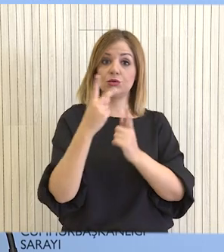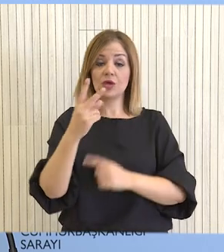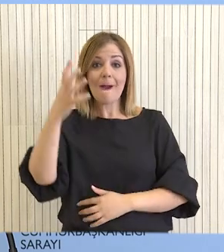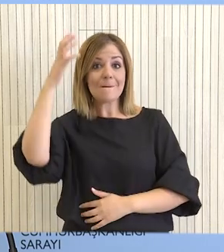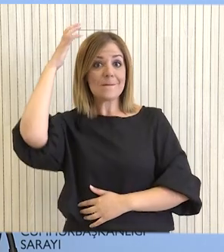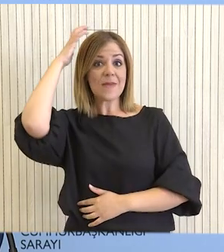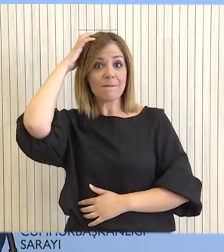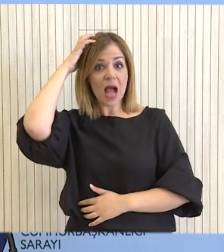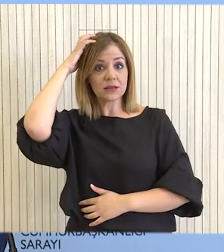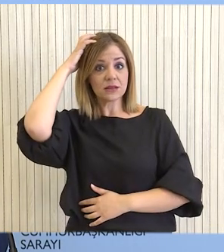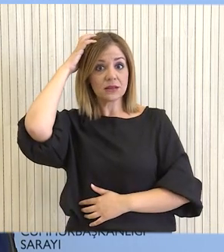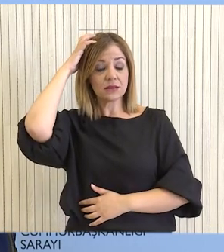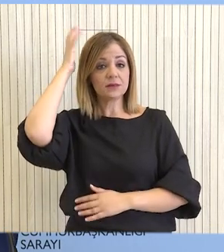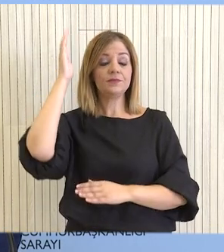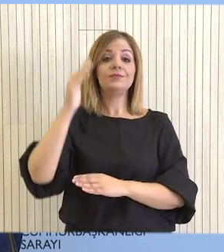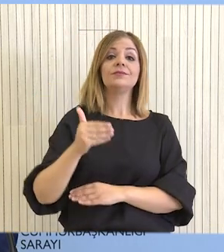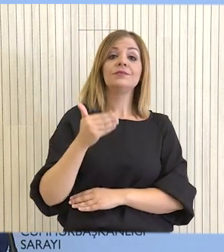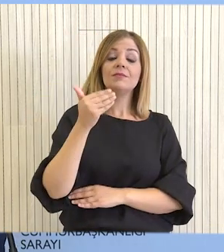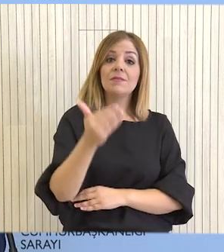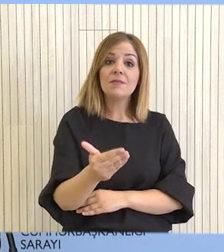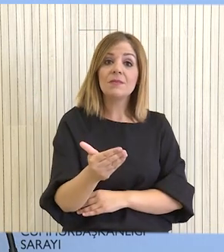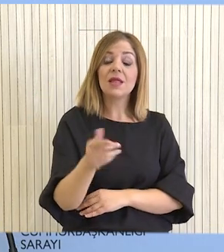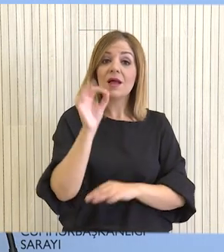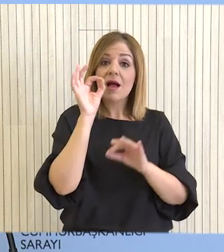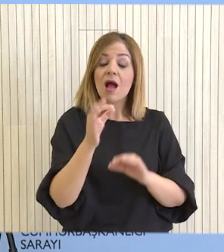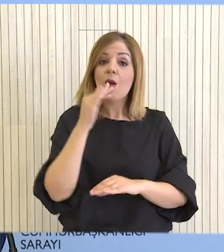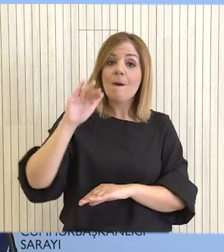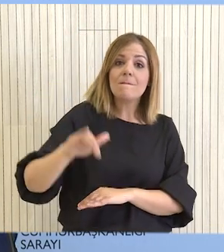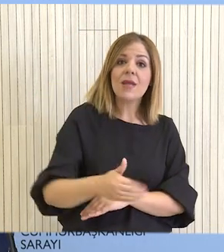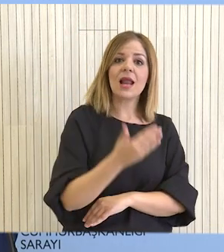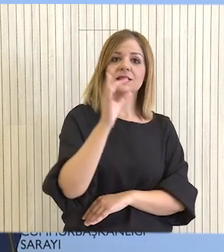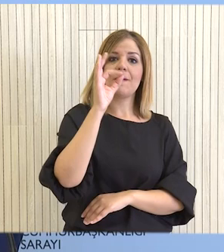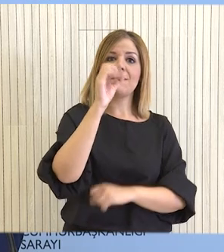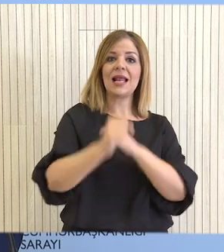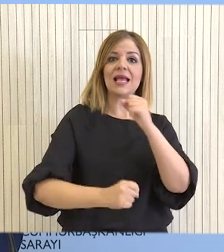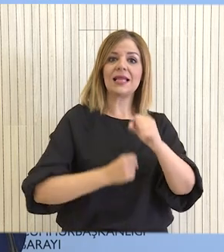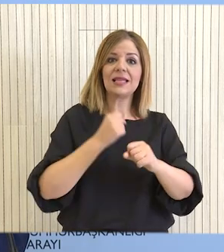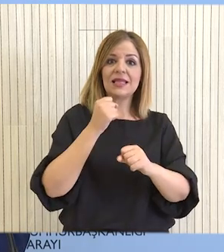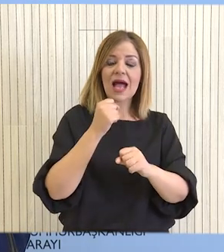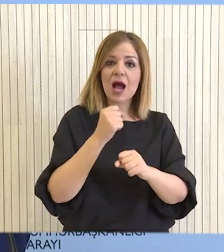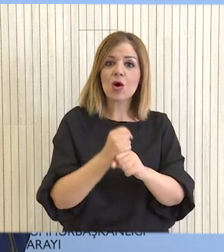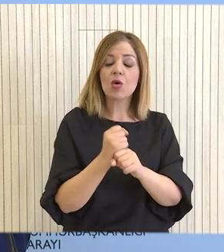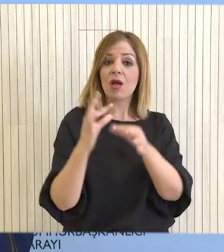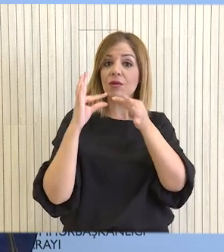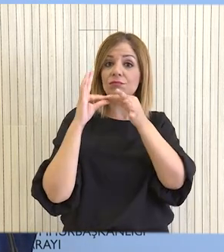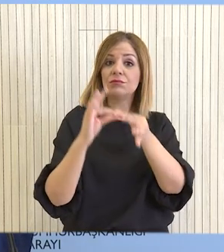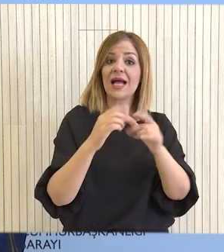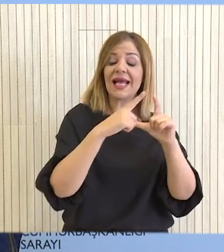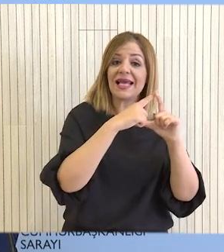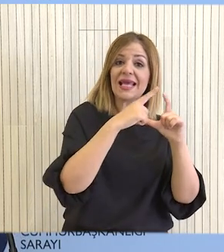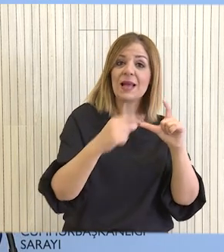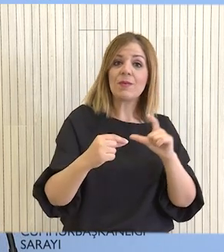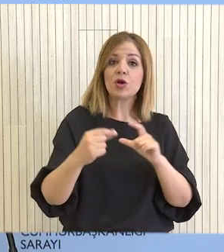Ρωμοκαθολικής Εκκλησίας, αλλά και πραγματοποιείται στη συμπλήρωση 50 ετών από την εγκαθήτρηση διπλωματικών σχέσεων Κυπριακής